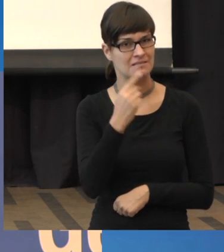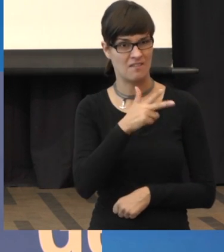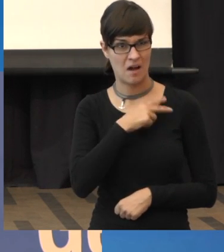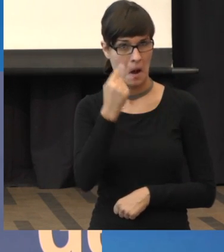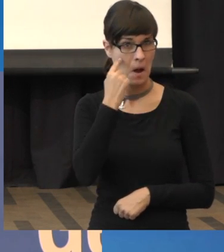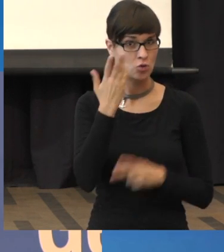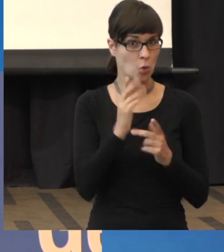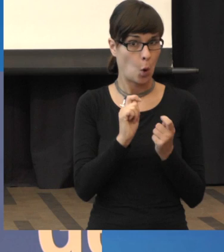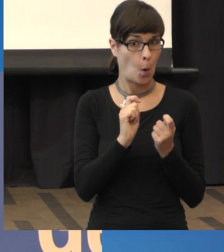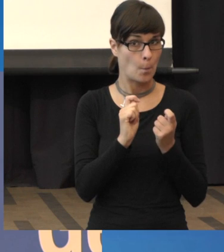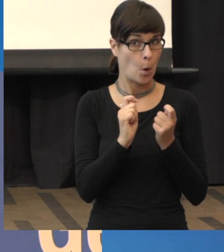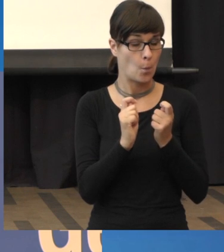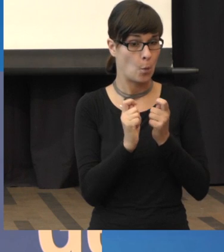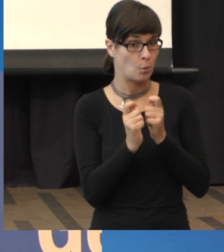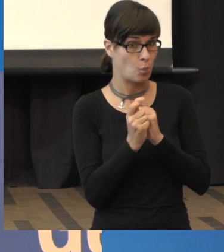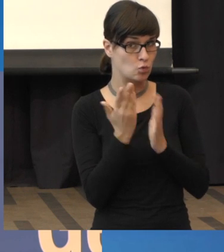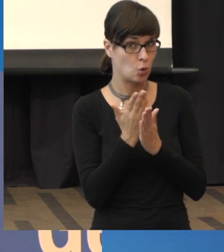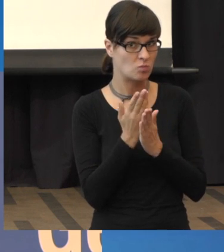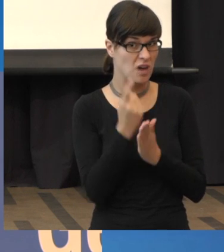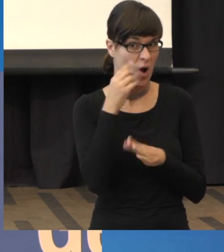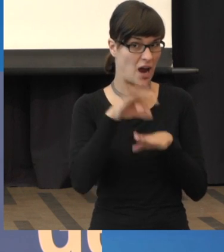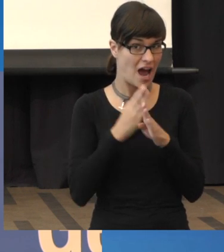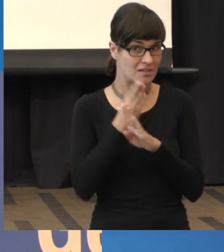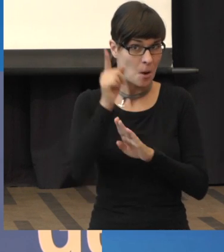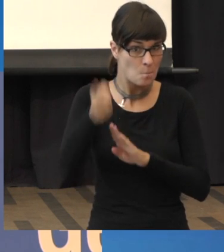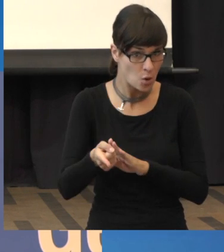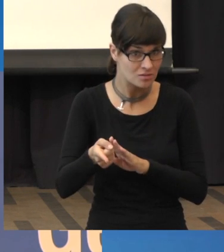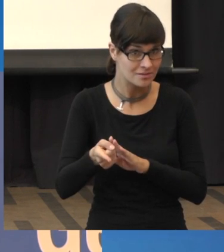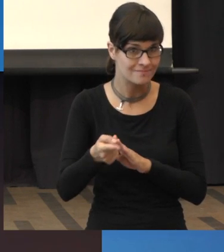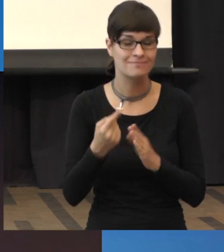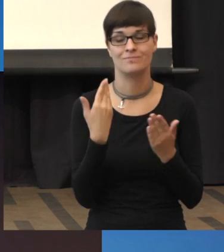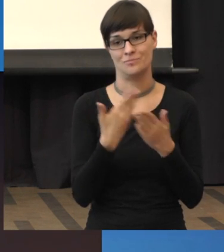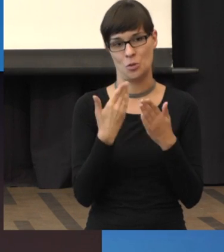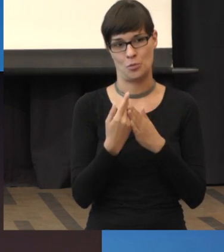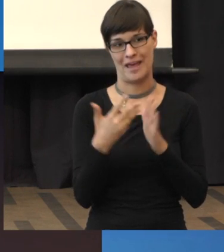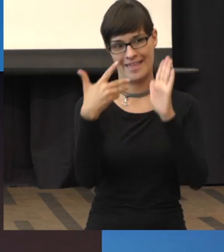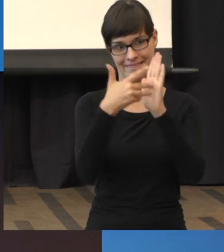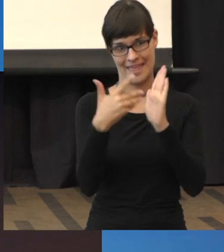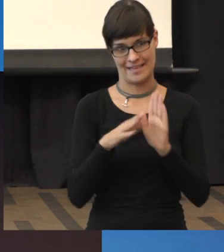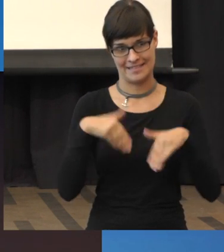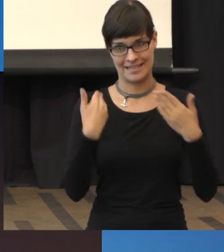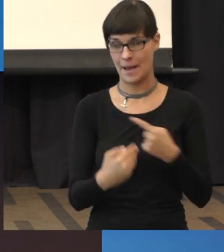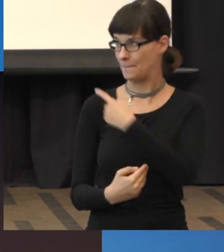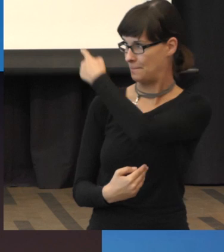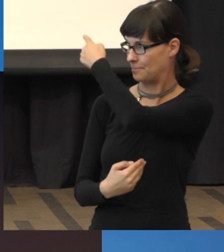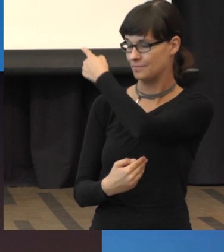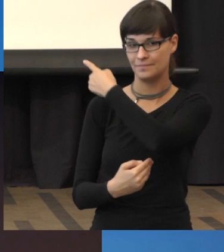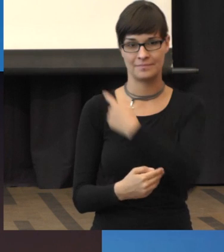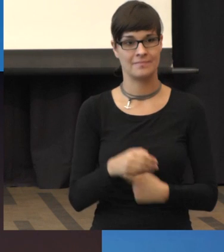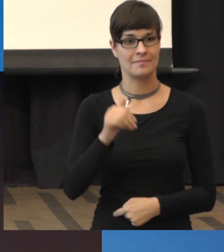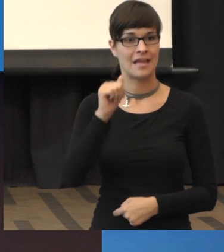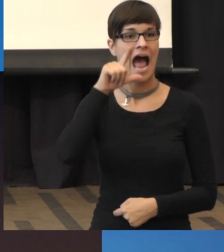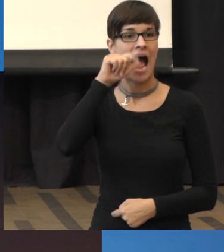muss ich schneller wieder zum Augenarzt. Und da gibt es dieses Netz hier, dieses sogenannte Amstler-Netz von einem Herrn